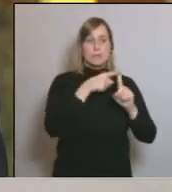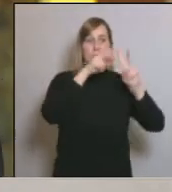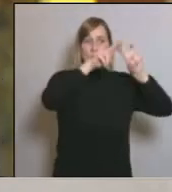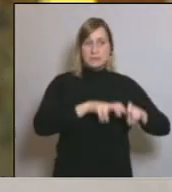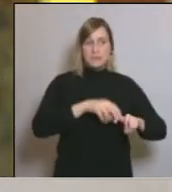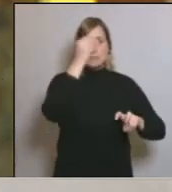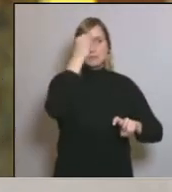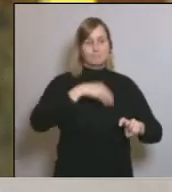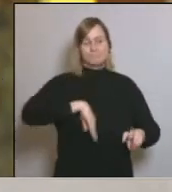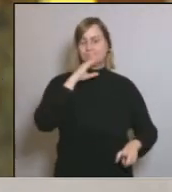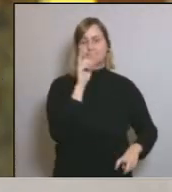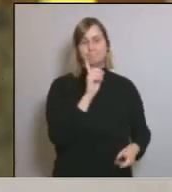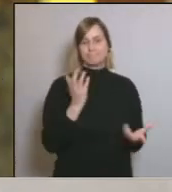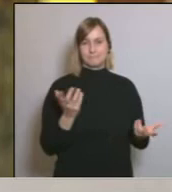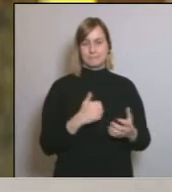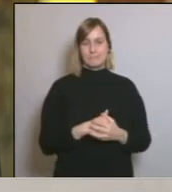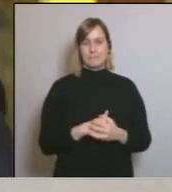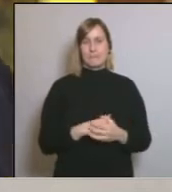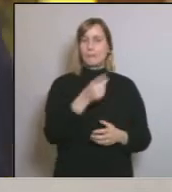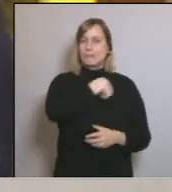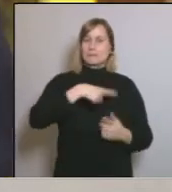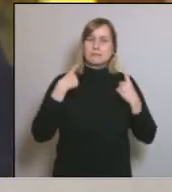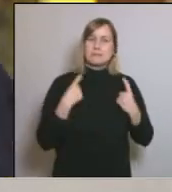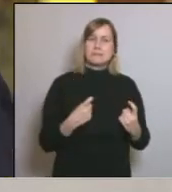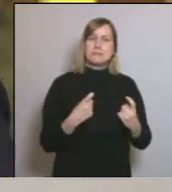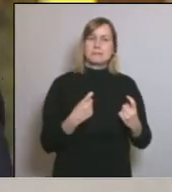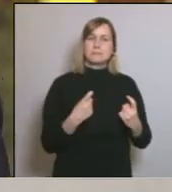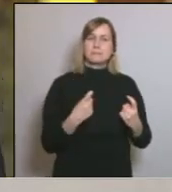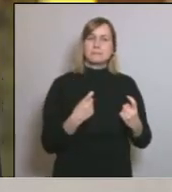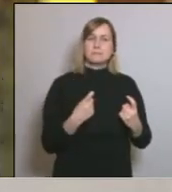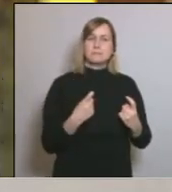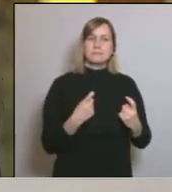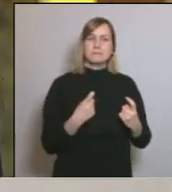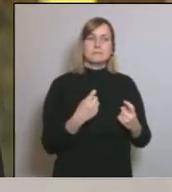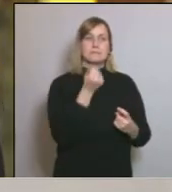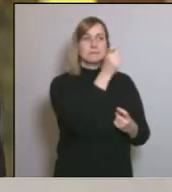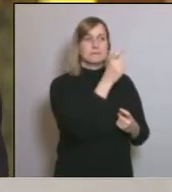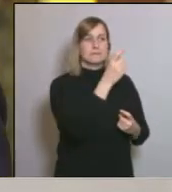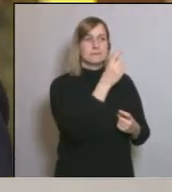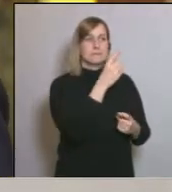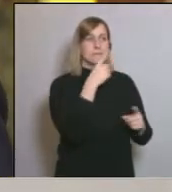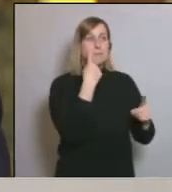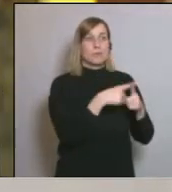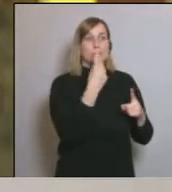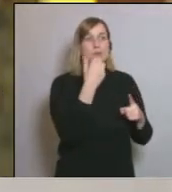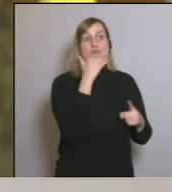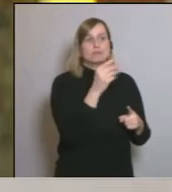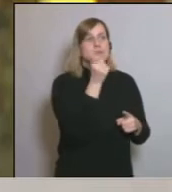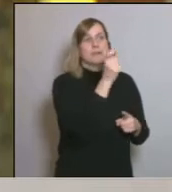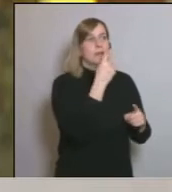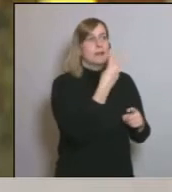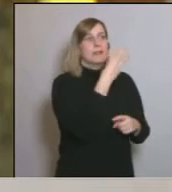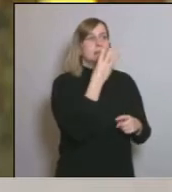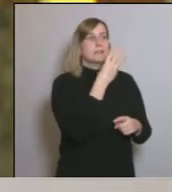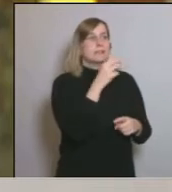tornen a ser suficients. Necessitem que aquesta quantitat es multiplica jo no sé ja exactament per quin